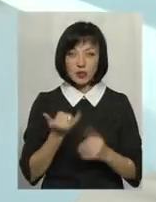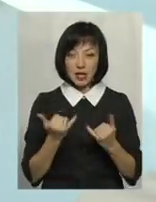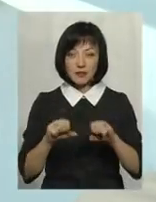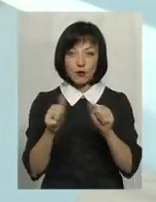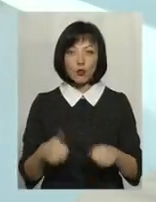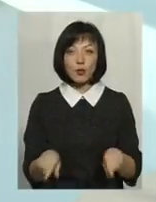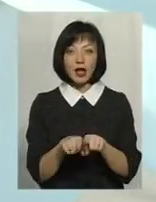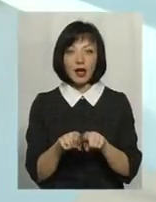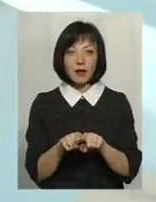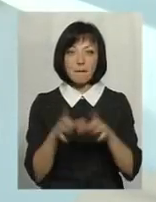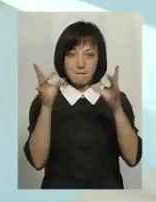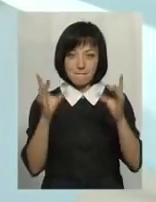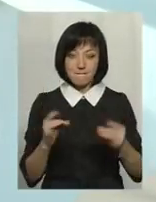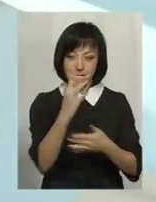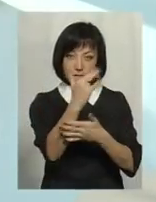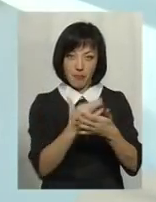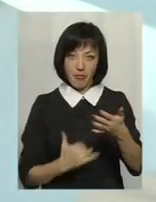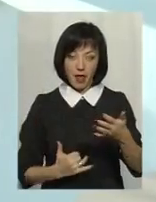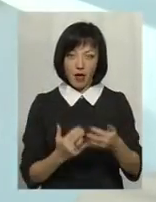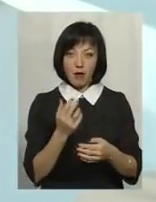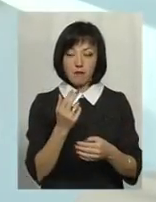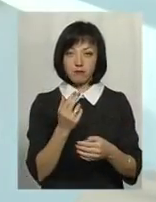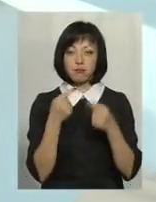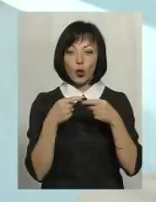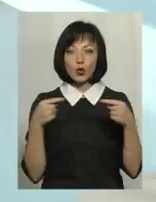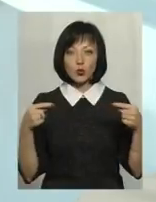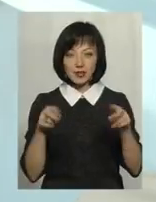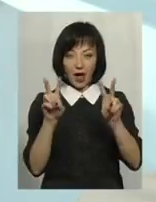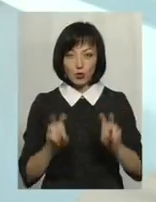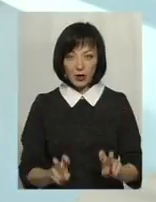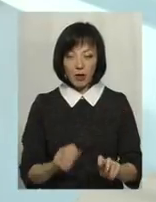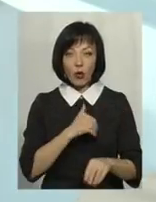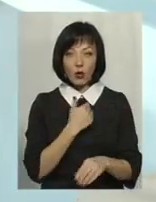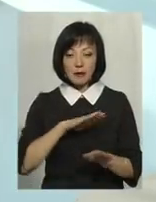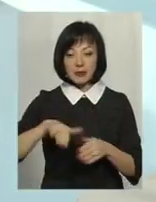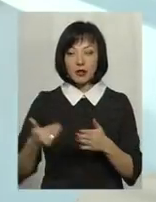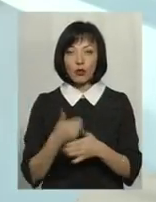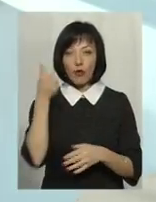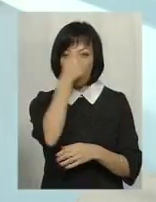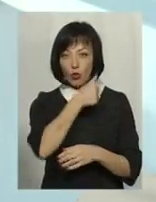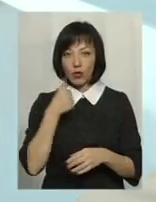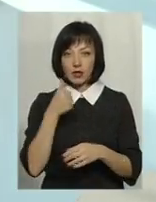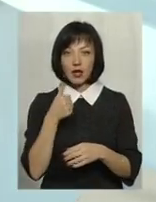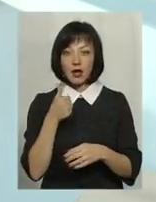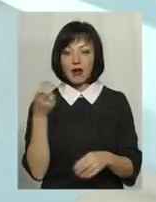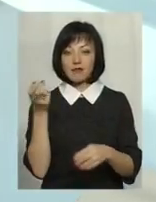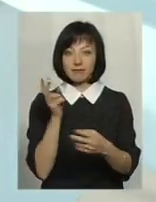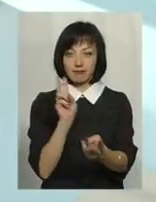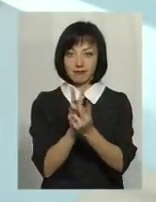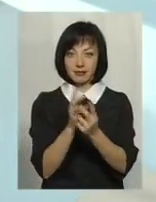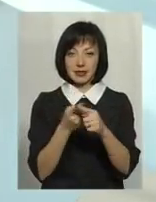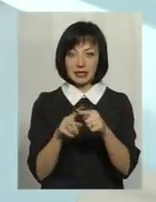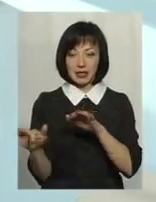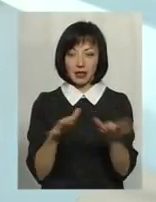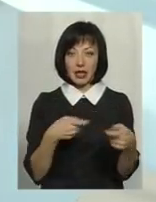формуємо такий портфель продукції, тобто, такий топ-асортимент, з яким ми хочемо після Нового року вже вийти до цих дистриб'юторів, яких я